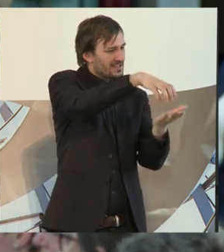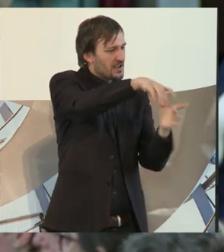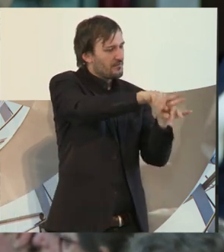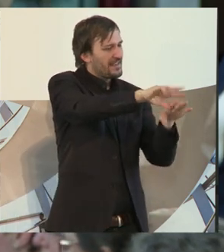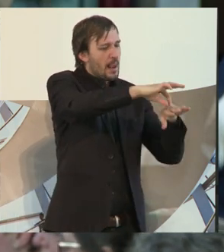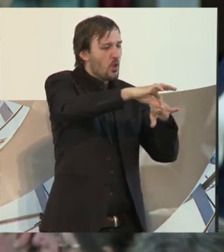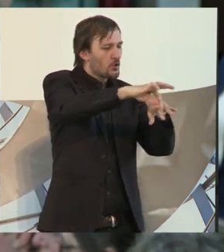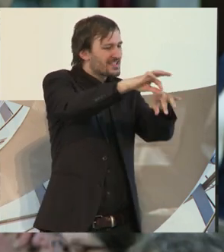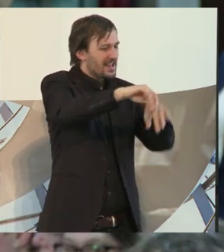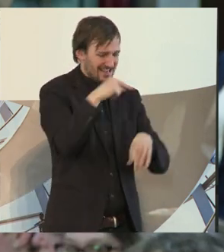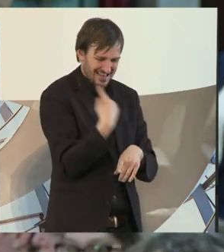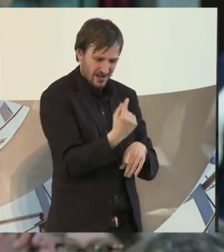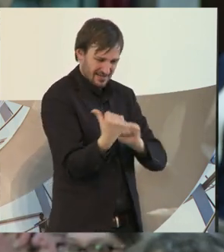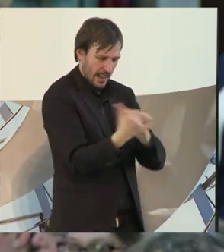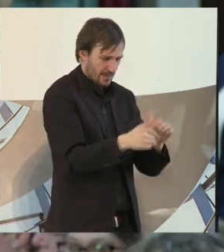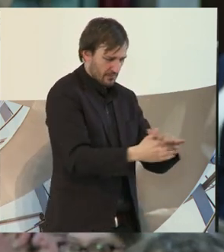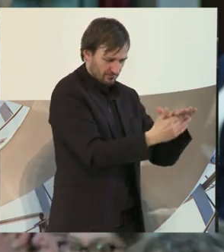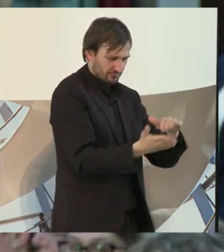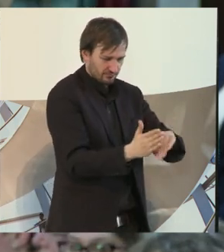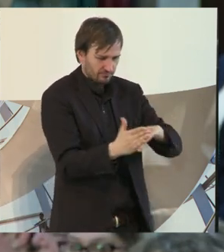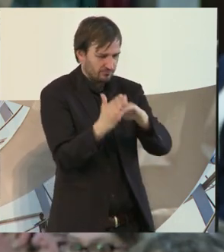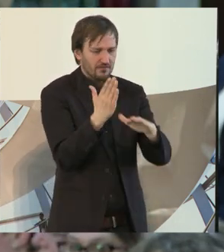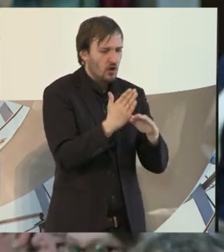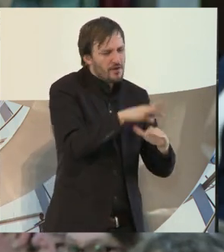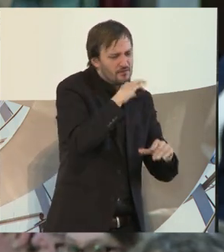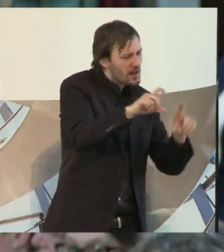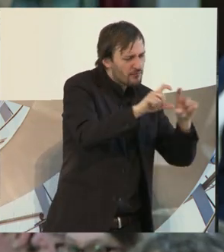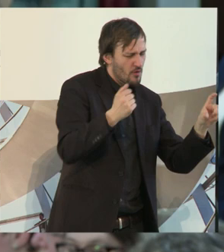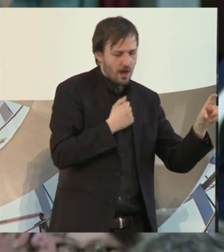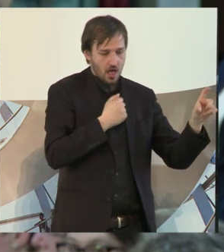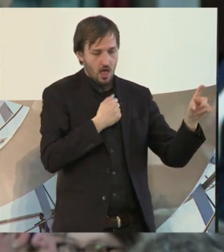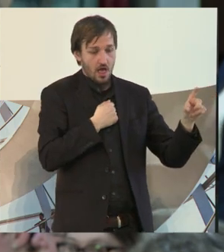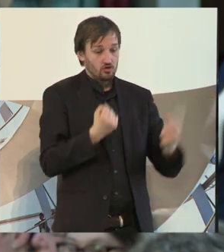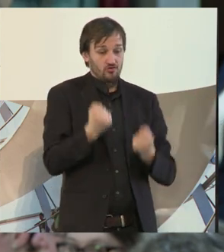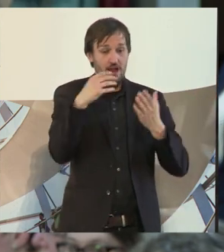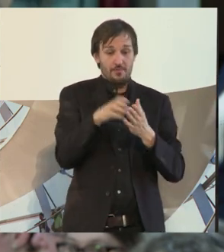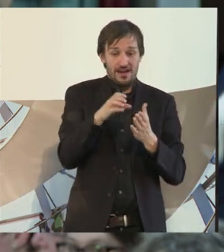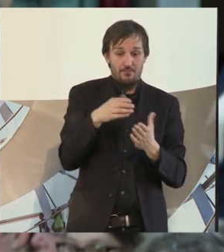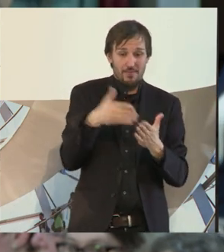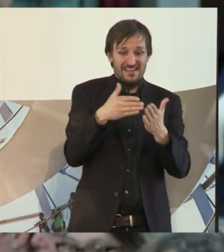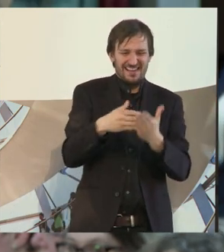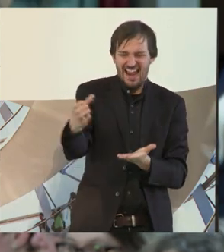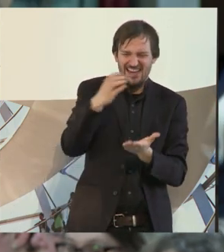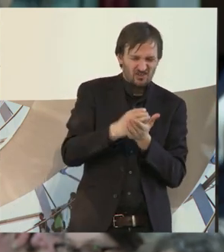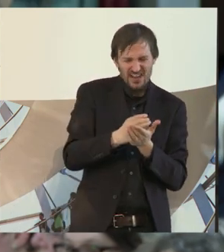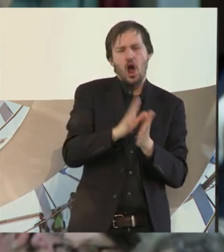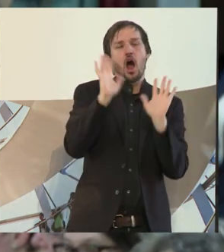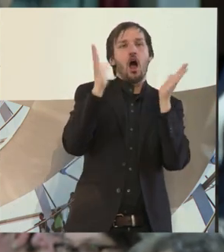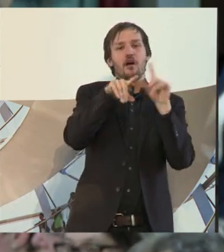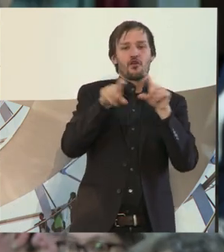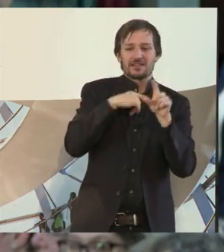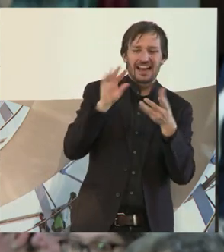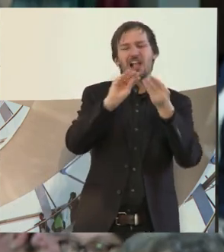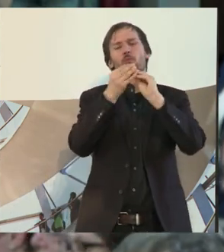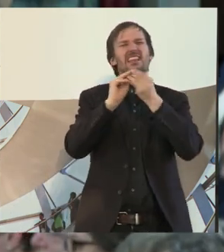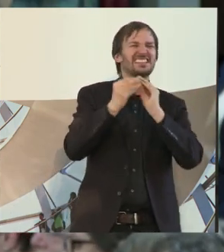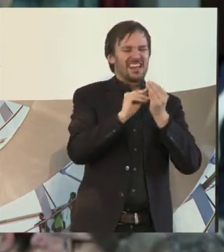die mithelfen, das zu machen, weil viele Firmen trauen sich einfach nicht, einen Schwerbehinderten einzustellen, weil sie denken, das ist so kompliziert und den kriege